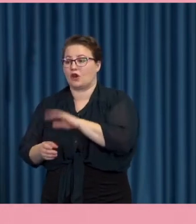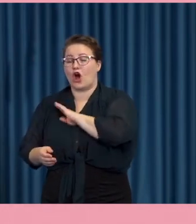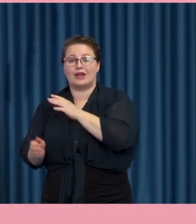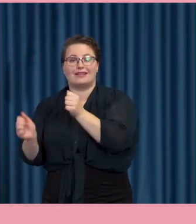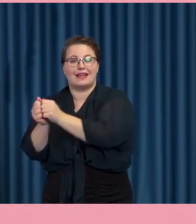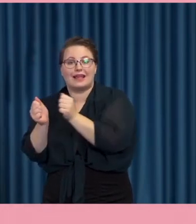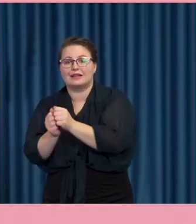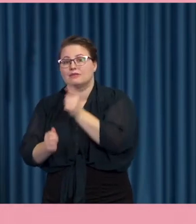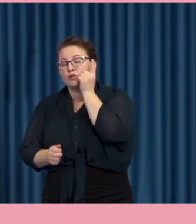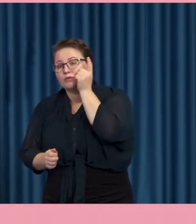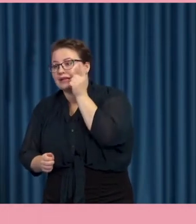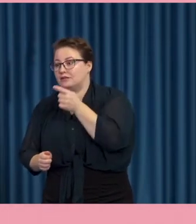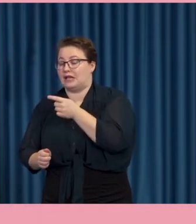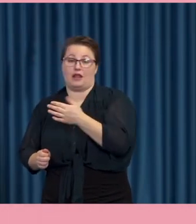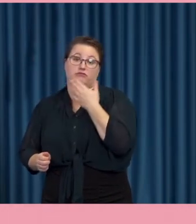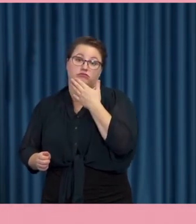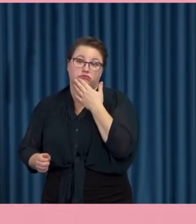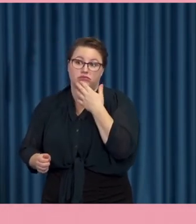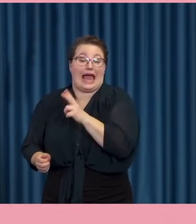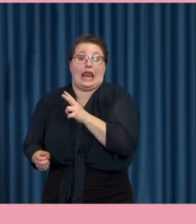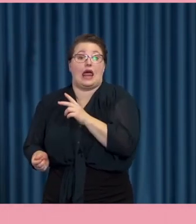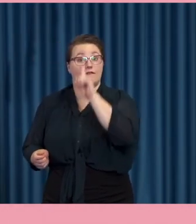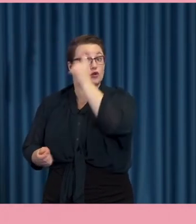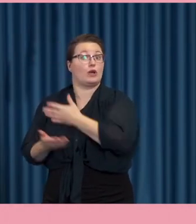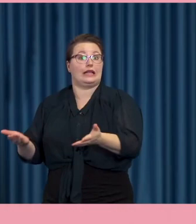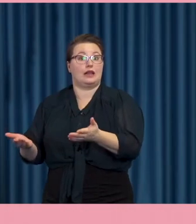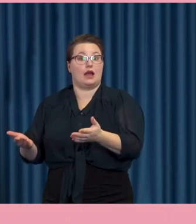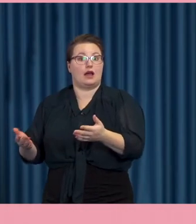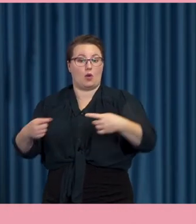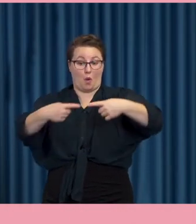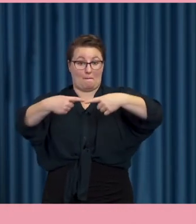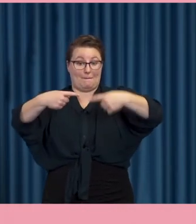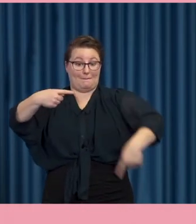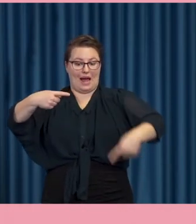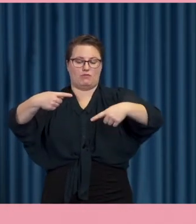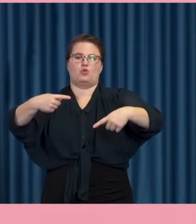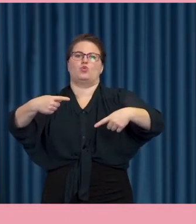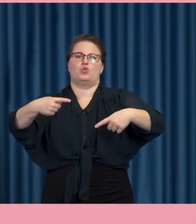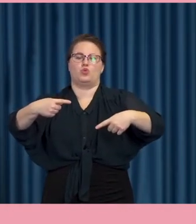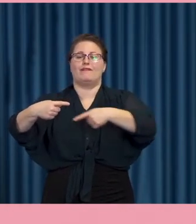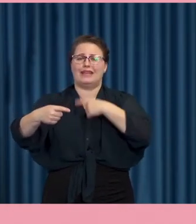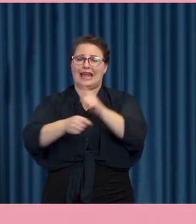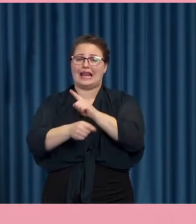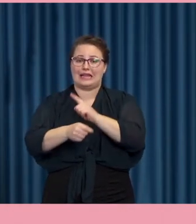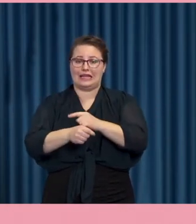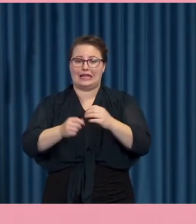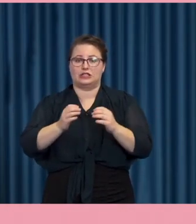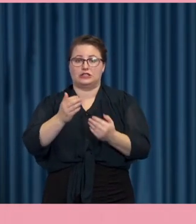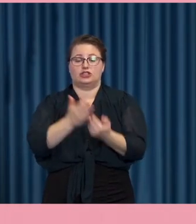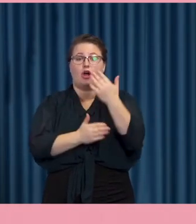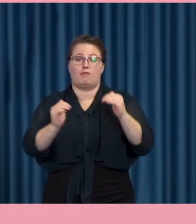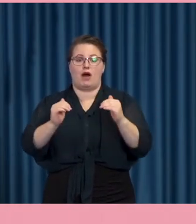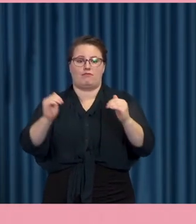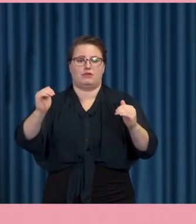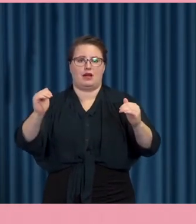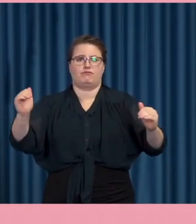intresse eller på olika sätt inte förstår. Den här klyftan, det är ju någonting som vi bygger med digitalisering.